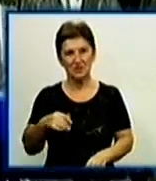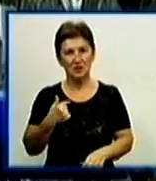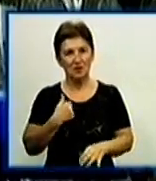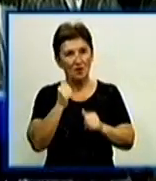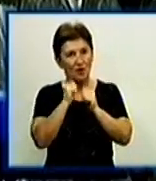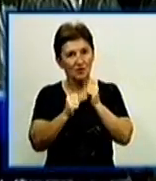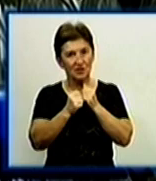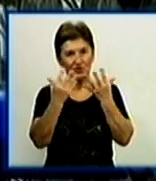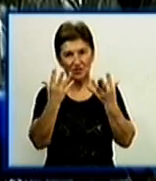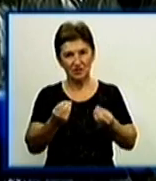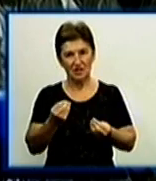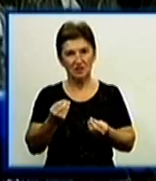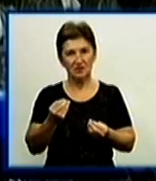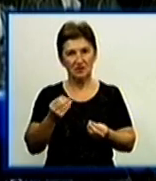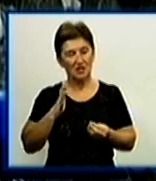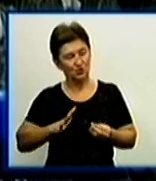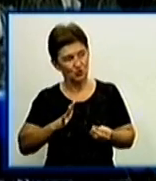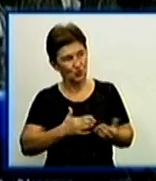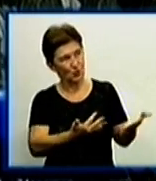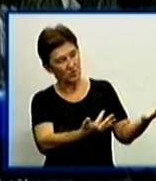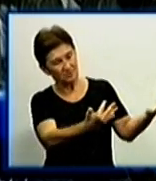виглядаю, жду, що ось.